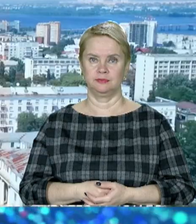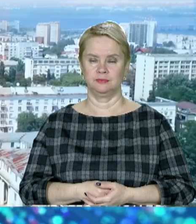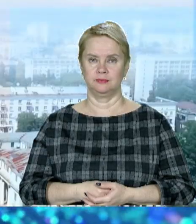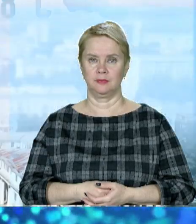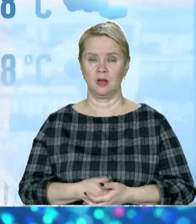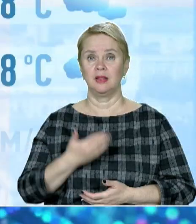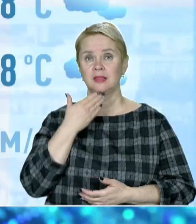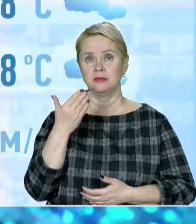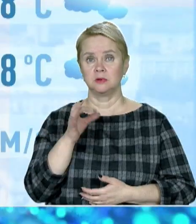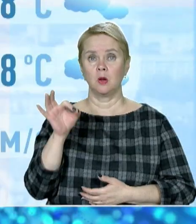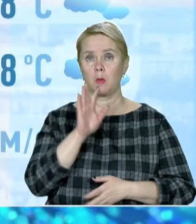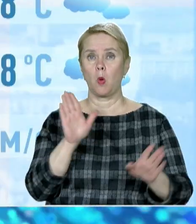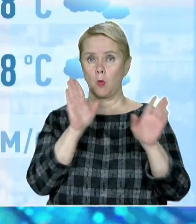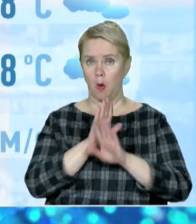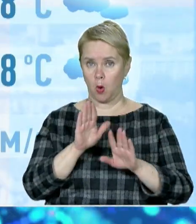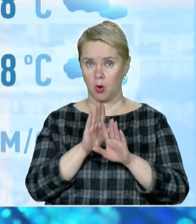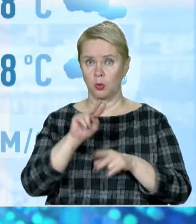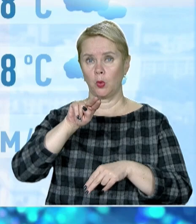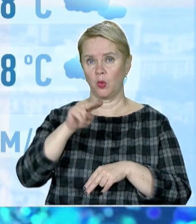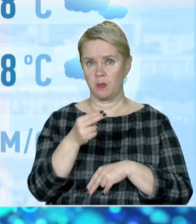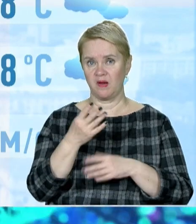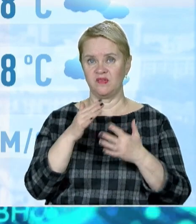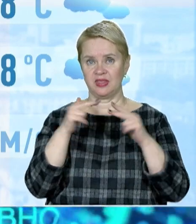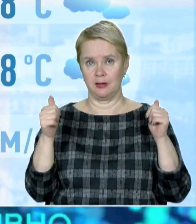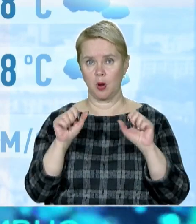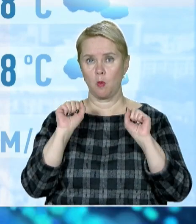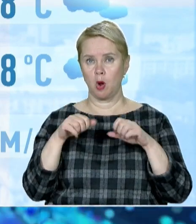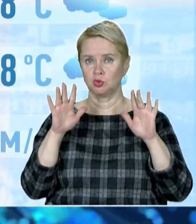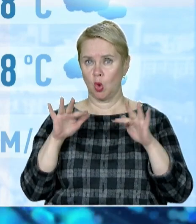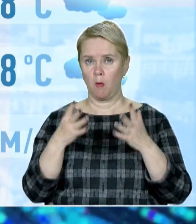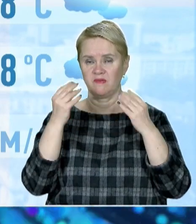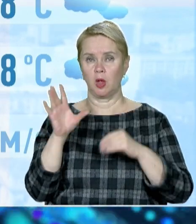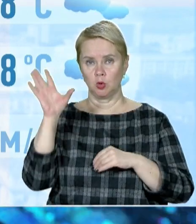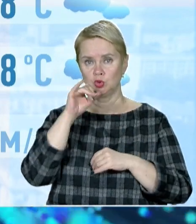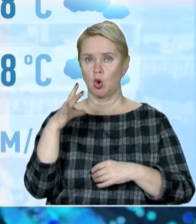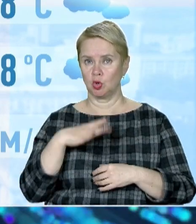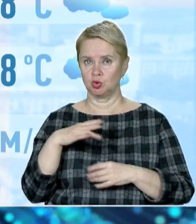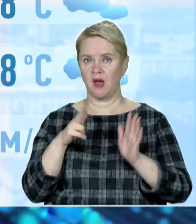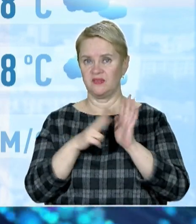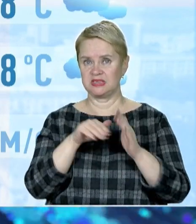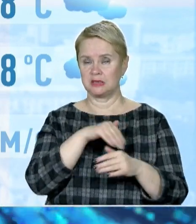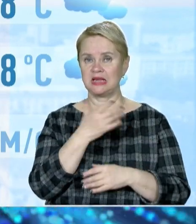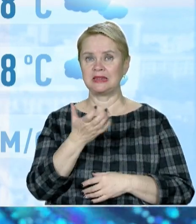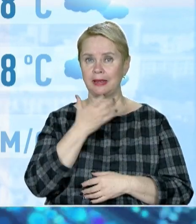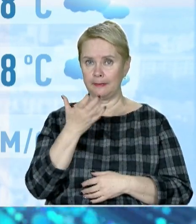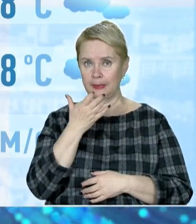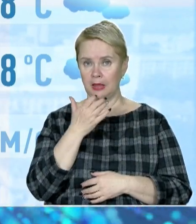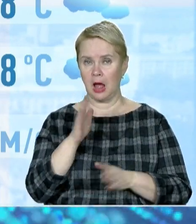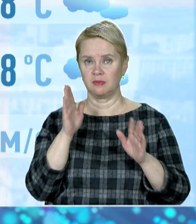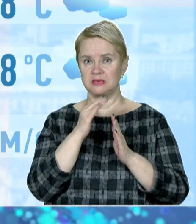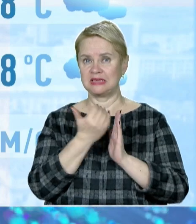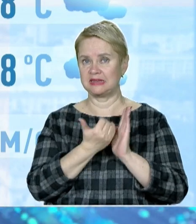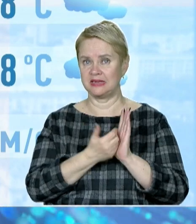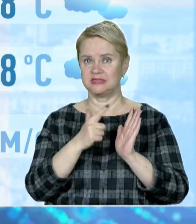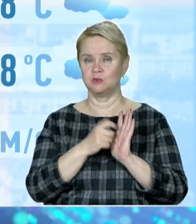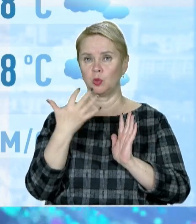І наостанок про погоду. У п'ятницю в Дніпрі можливі опади. В день і вночі очікуються 8 градусів тепла. Атмосферний